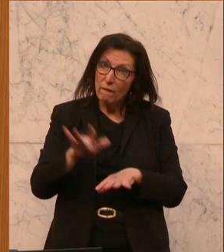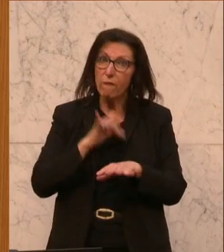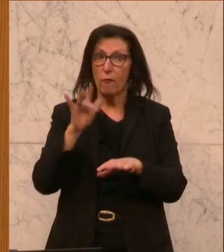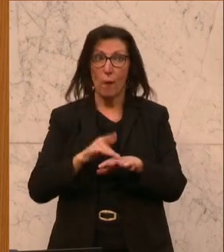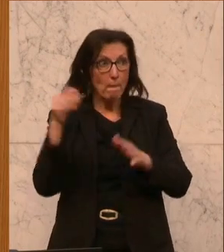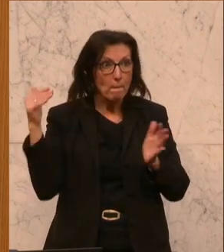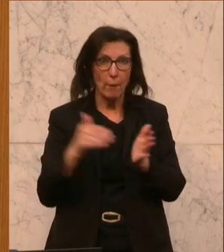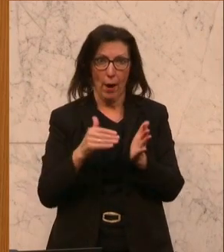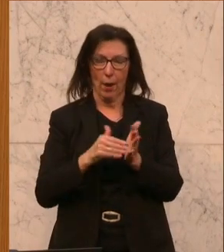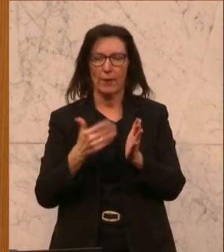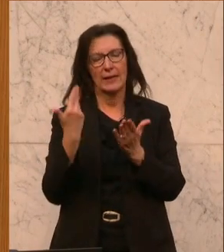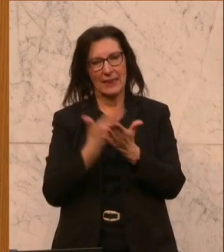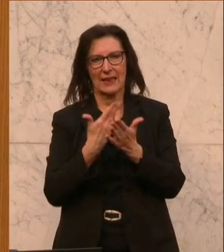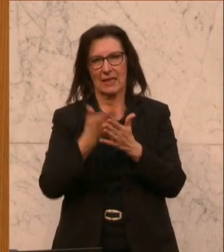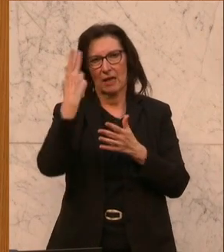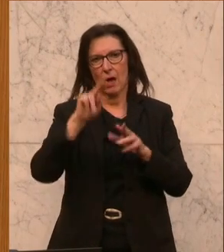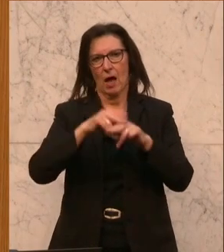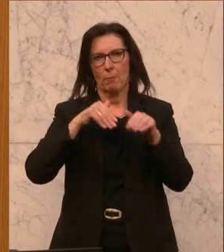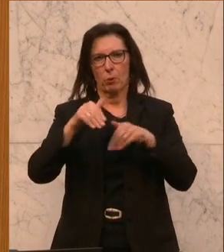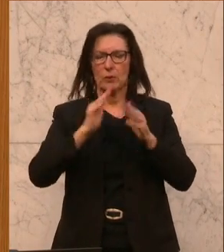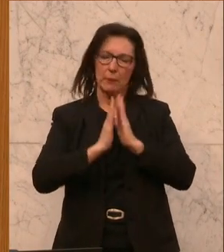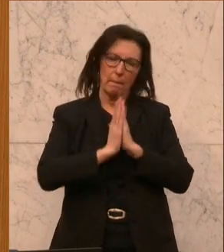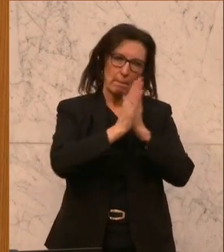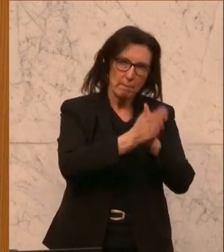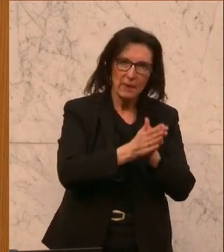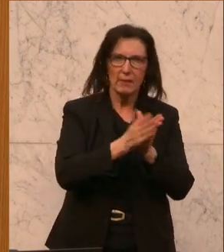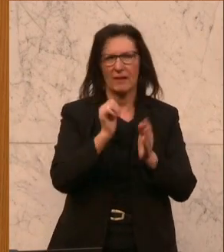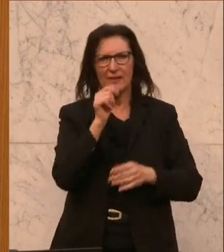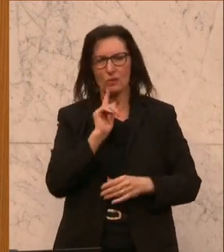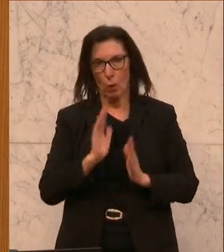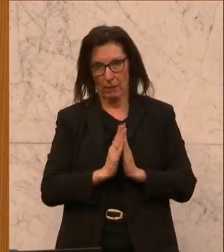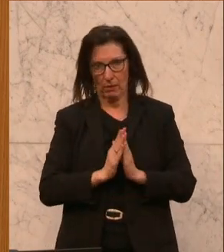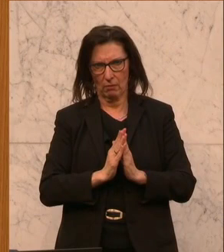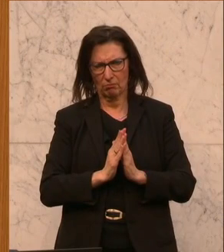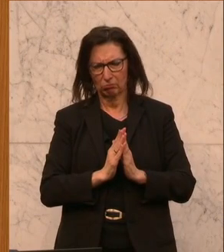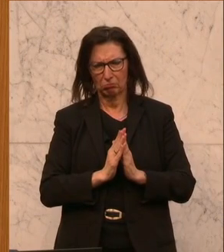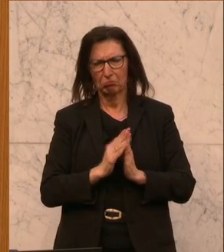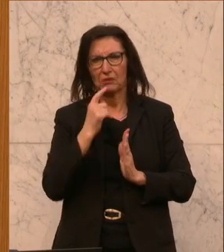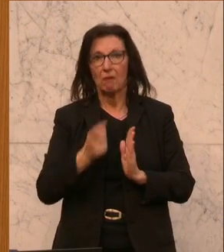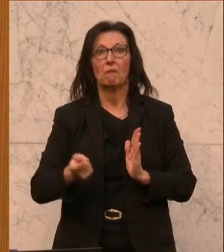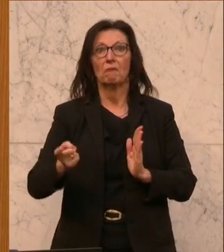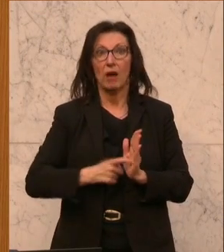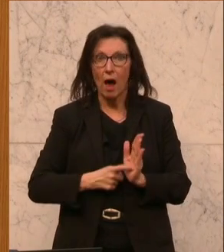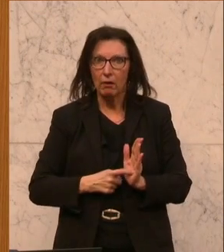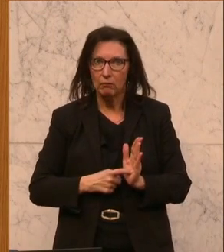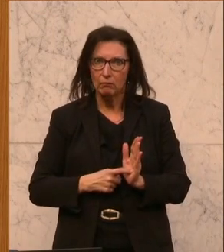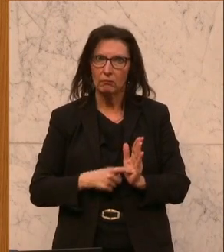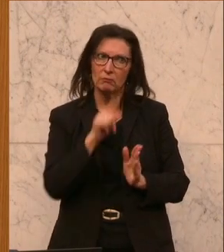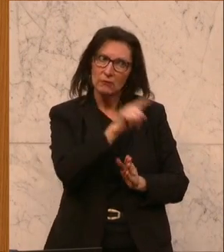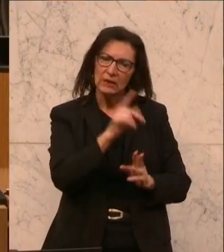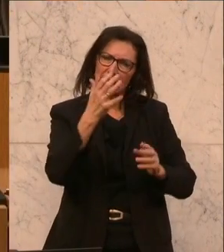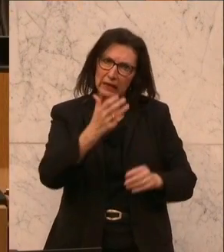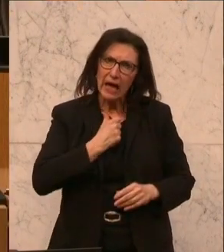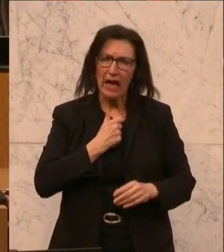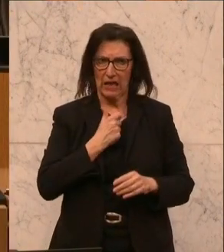bitte ich Sie, Herr Bundesminister, ich würde gar nicht sagen, dass ich Sie nur bitte, ich fordere Sie eindringlich auf, dass Sie endlich das ermöglichen,